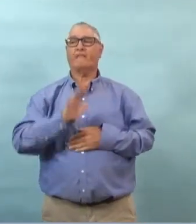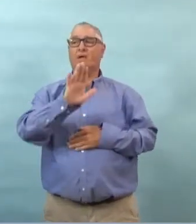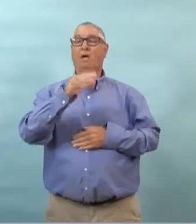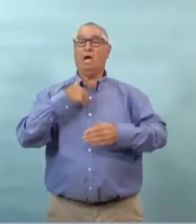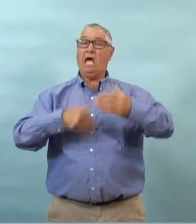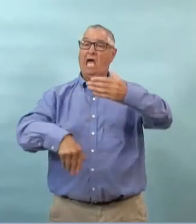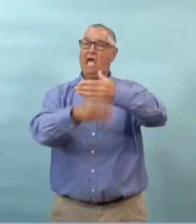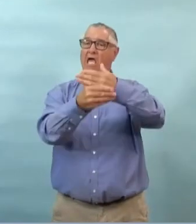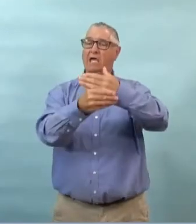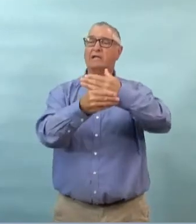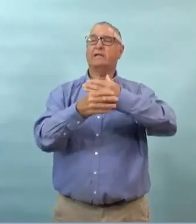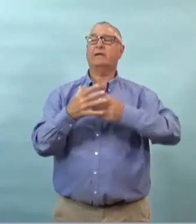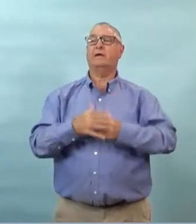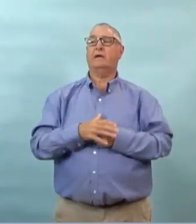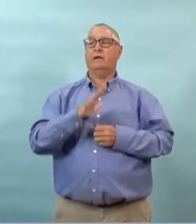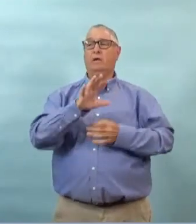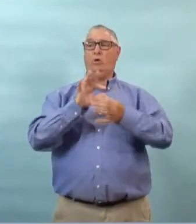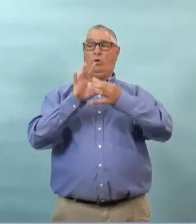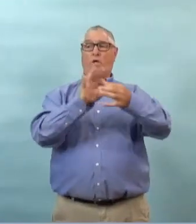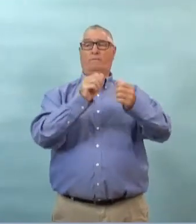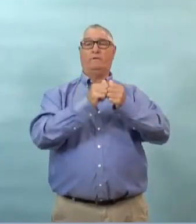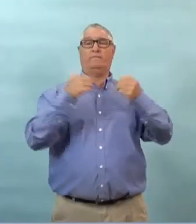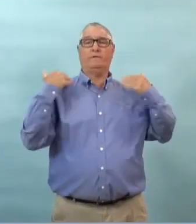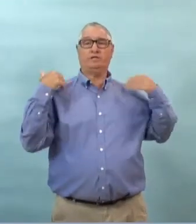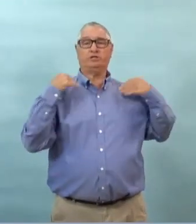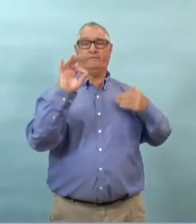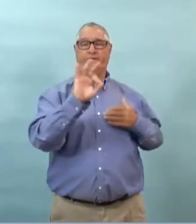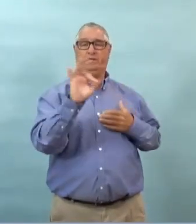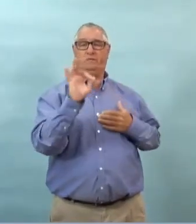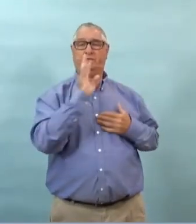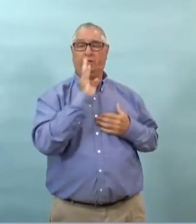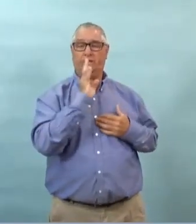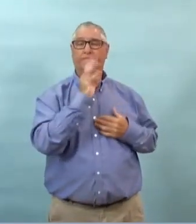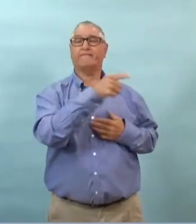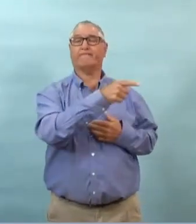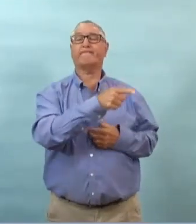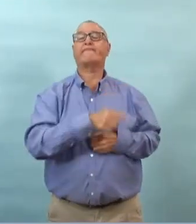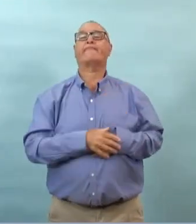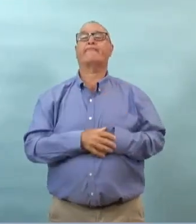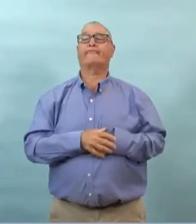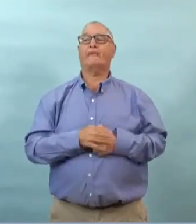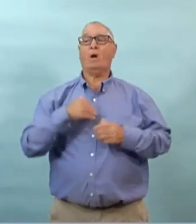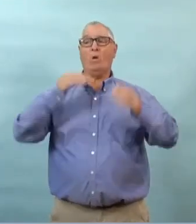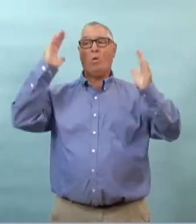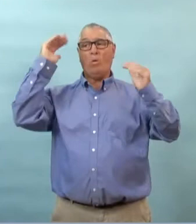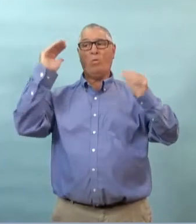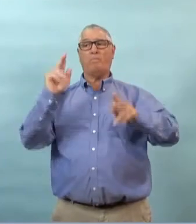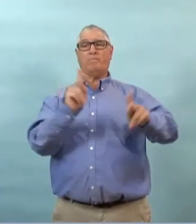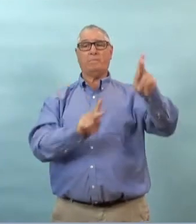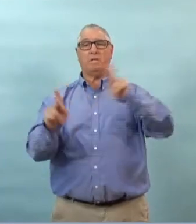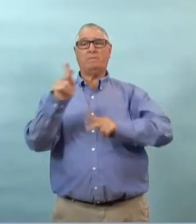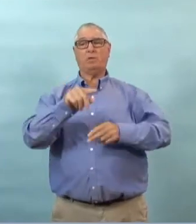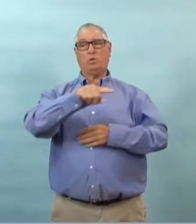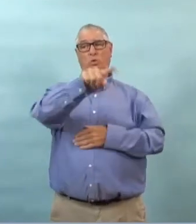vide à ce moment là ce que je dirais cependant poursuivre ce que le ministre a dit